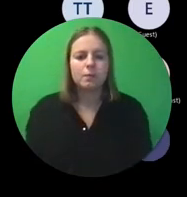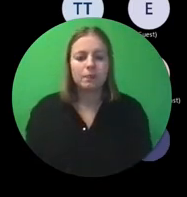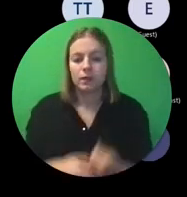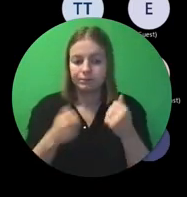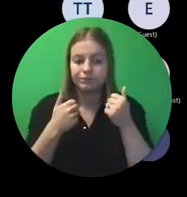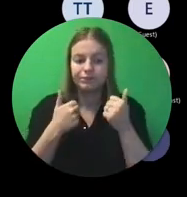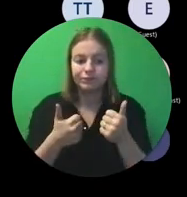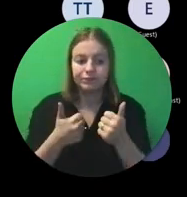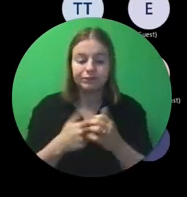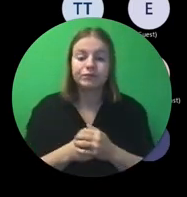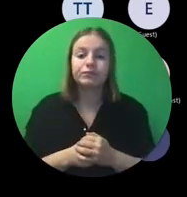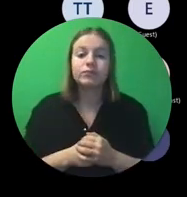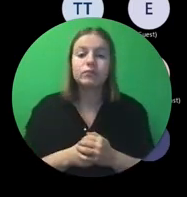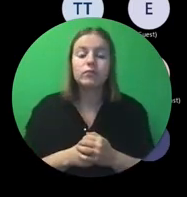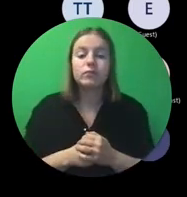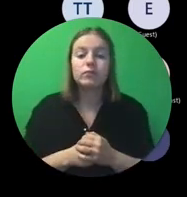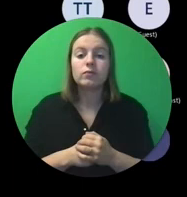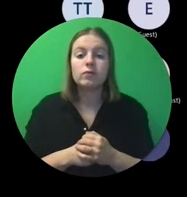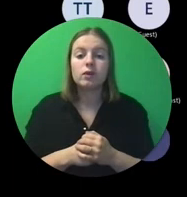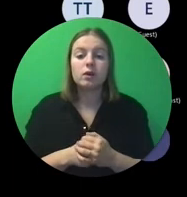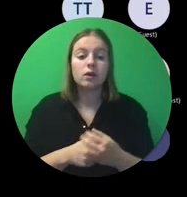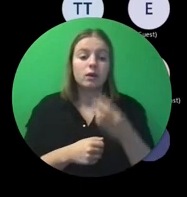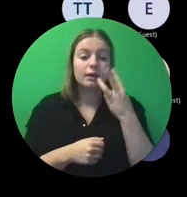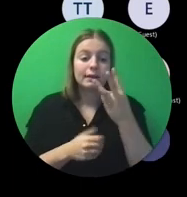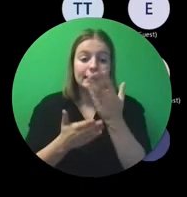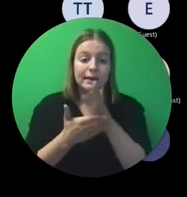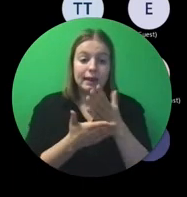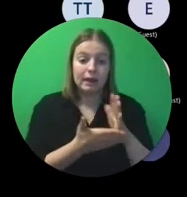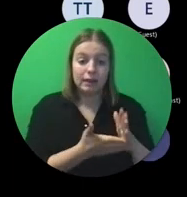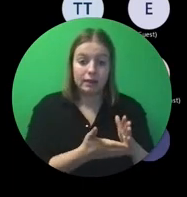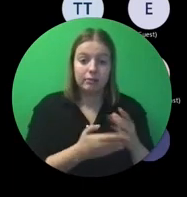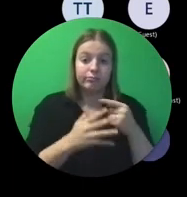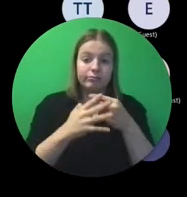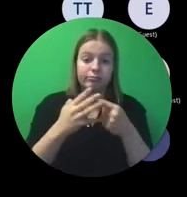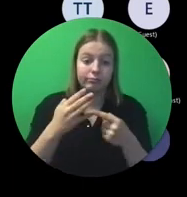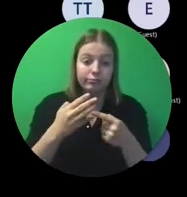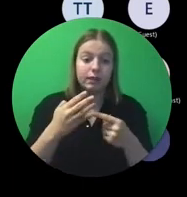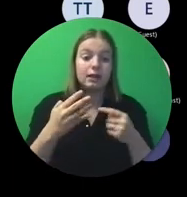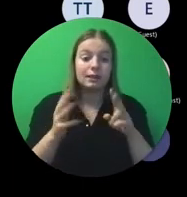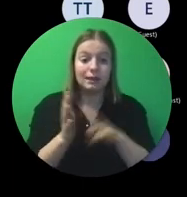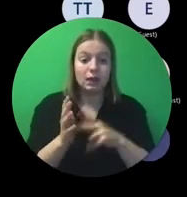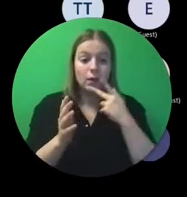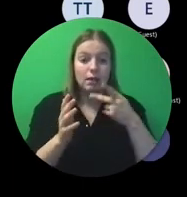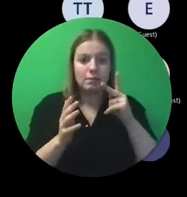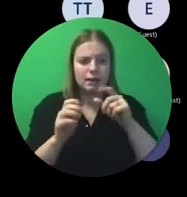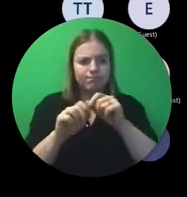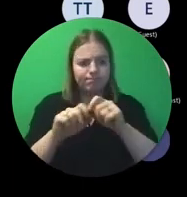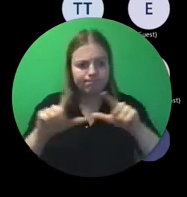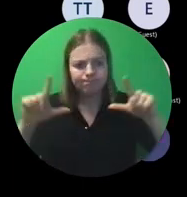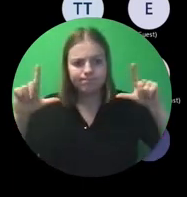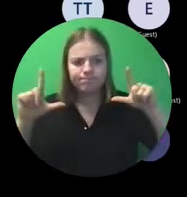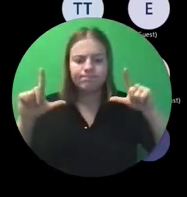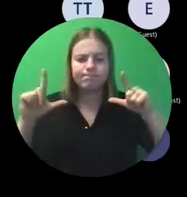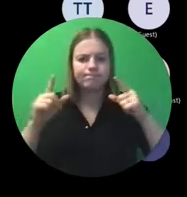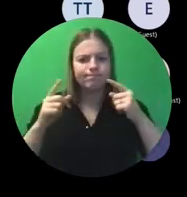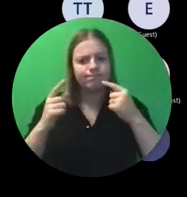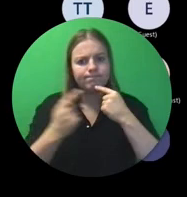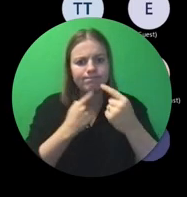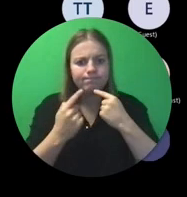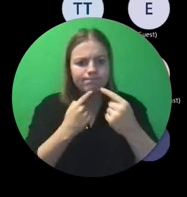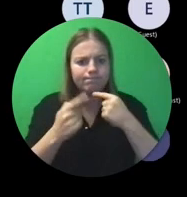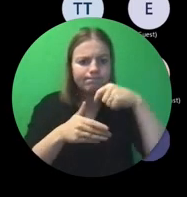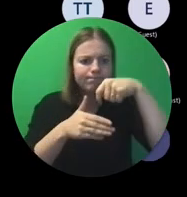Goed, de drie onderdelen waar ik zeker diep op in ga. En het eerste is